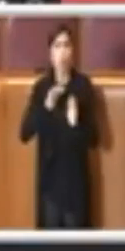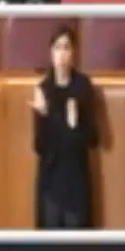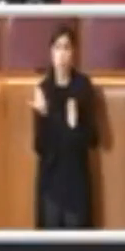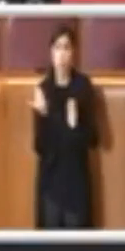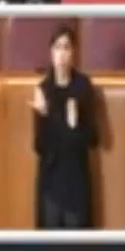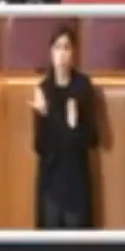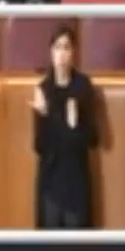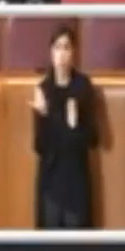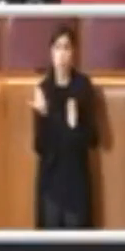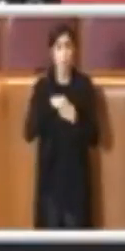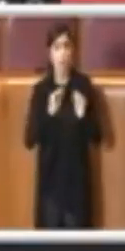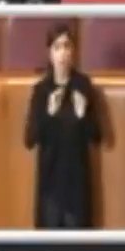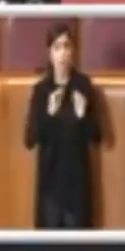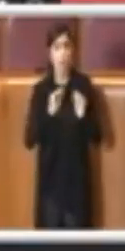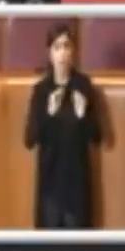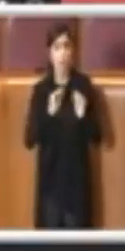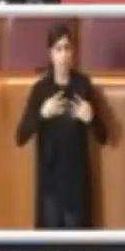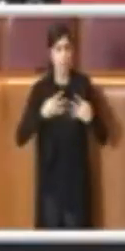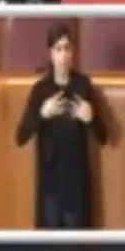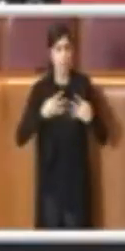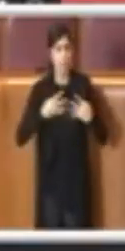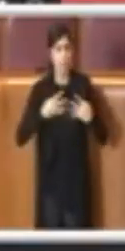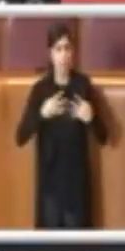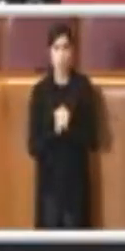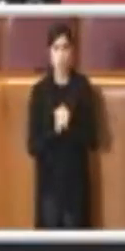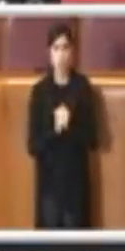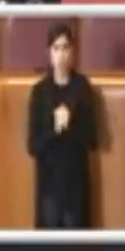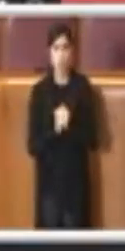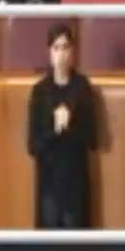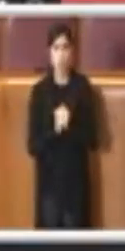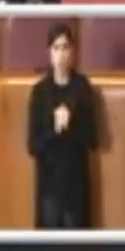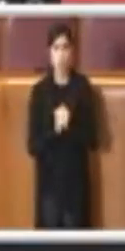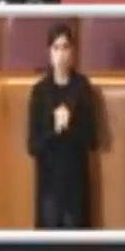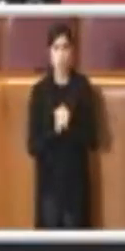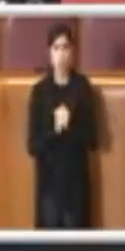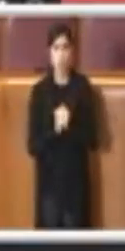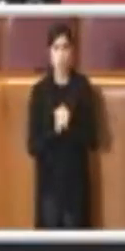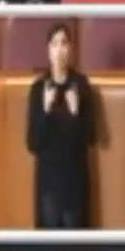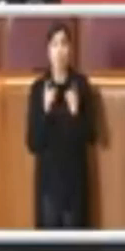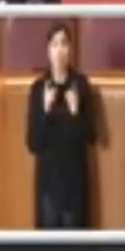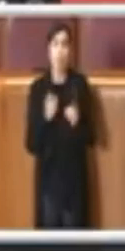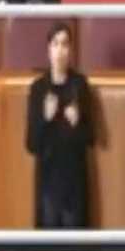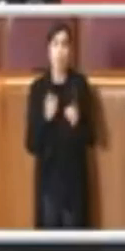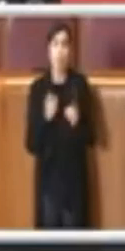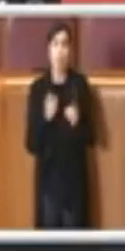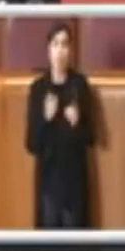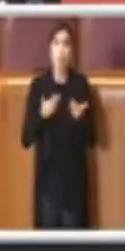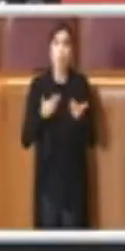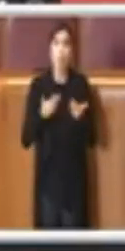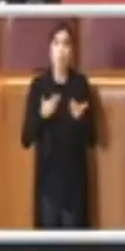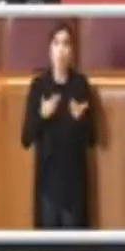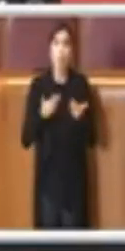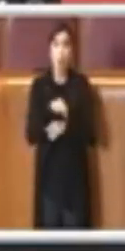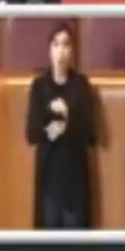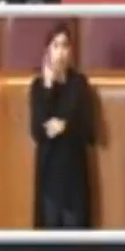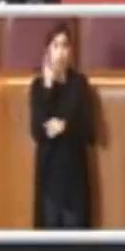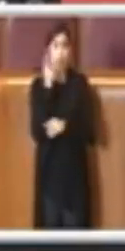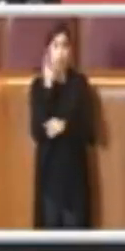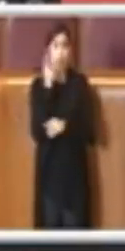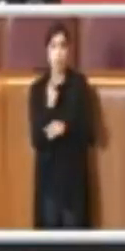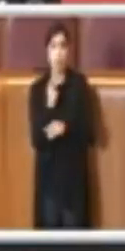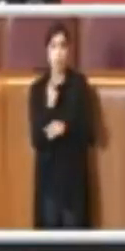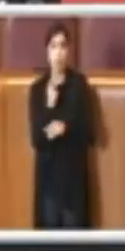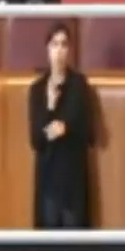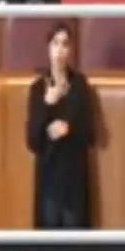sistema. Sicuramente diversamente dalle precedenti chiusure, oggi il comparto culturale vede l'adozione di rigidissimi